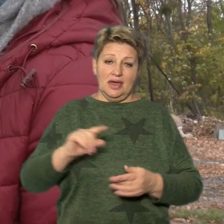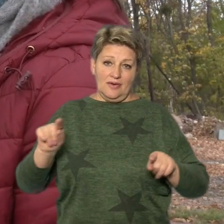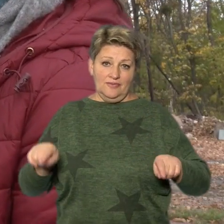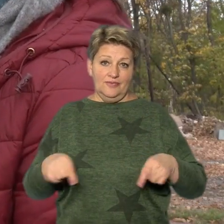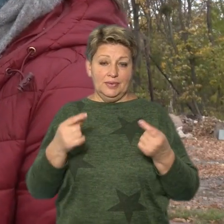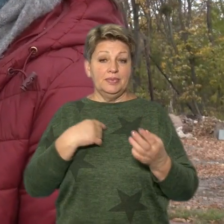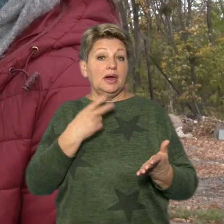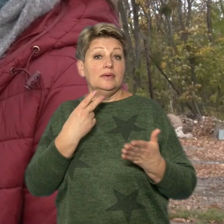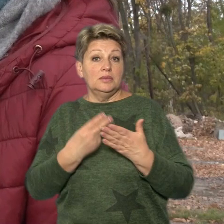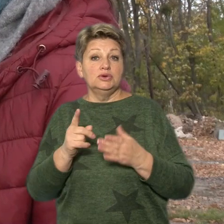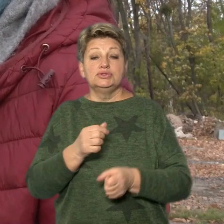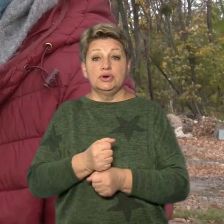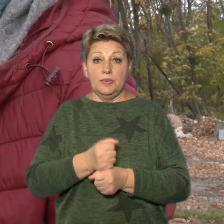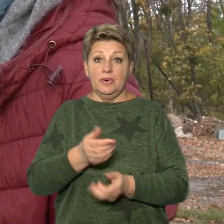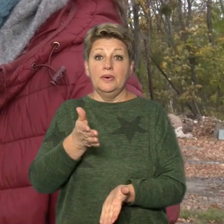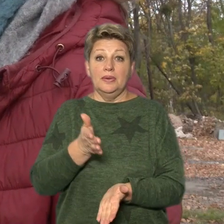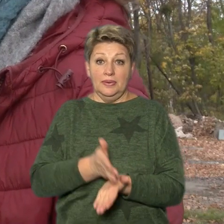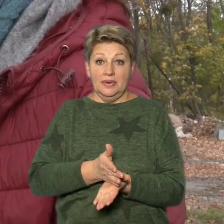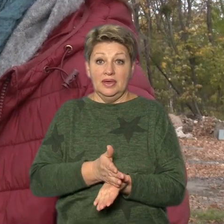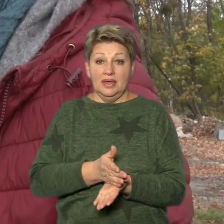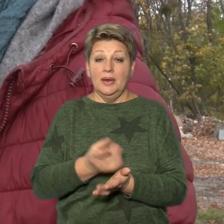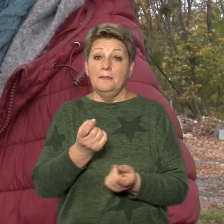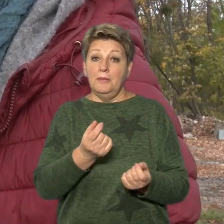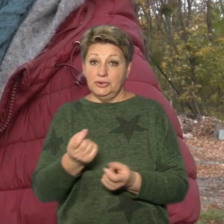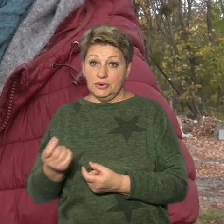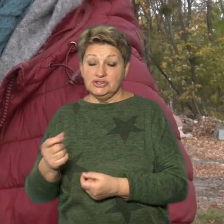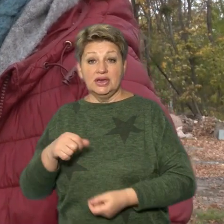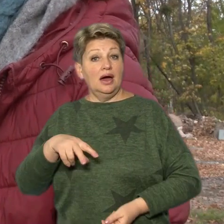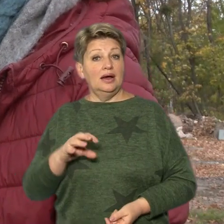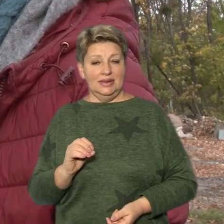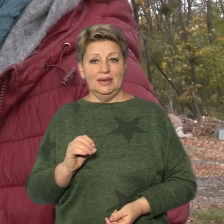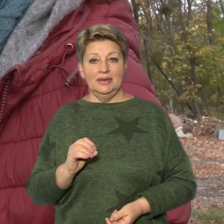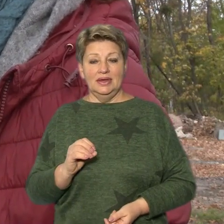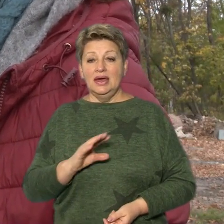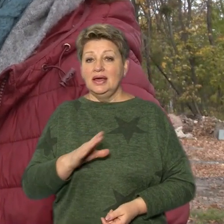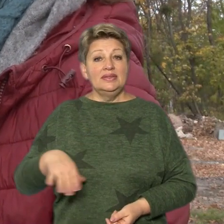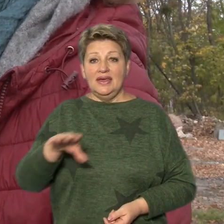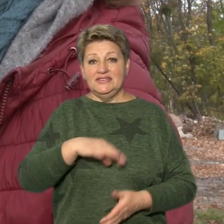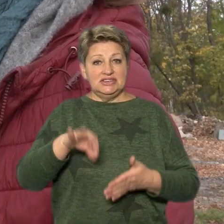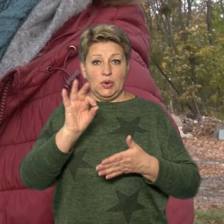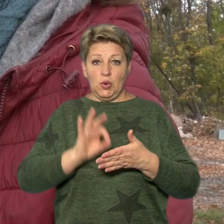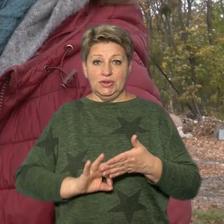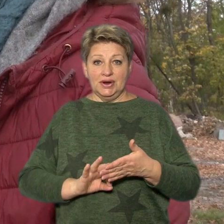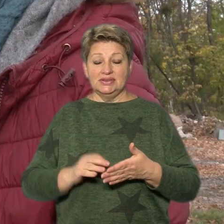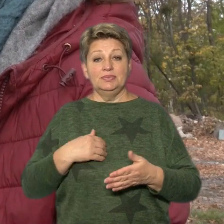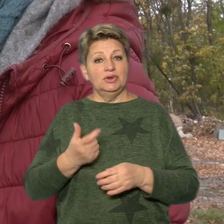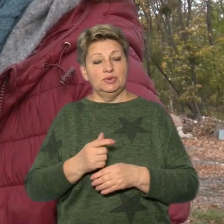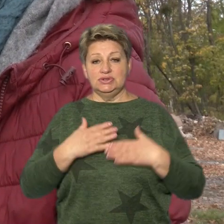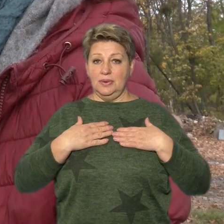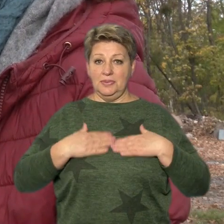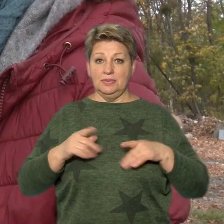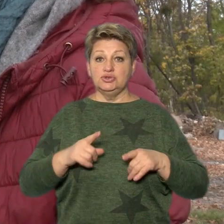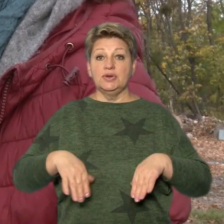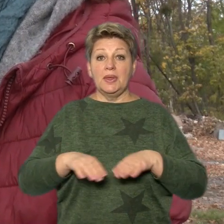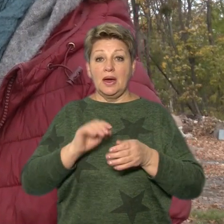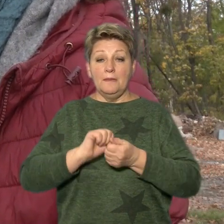І я бачу, що робота йде, робота кипить, потрошки, але не все одразу. І мені дуже приємно, що така пам